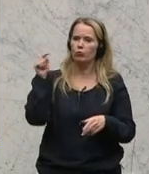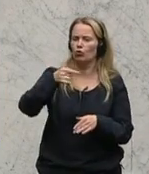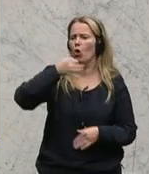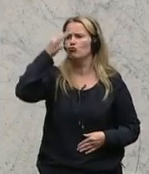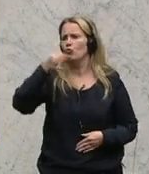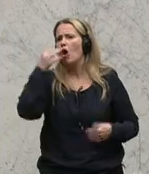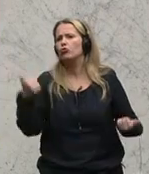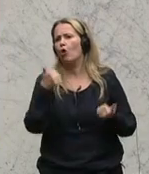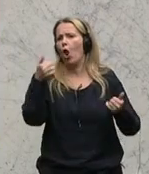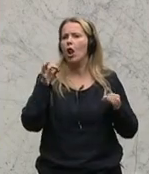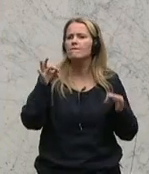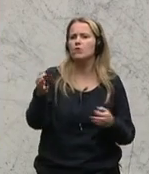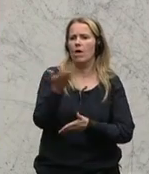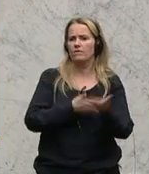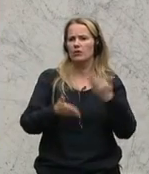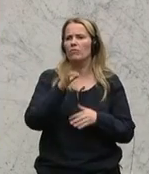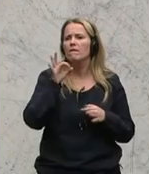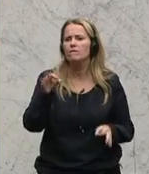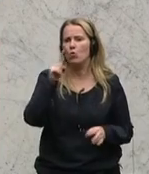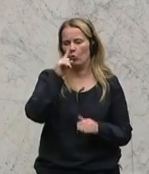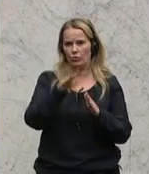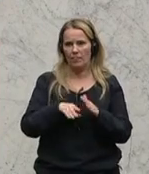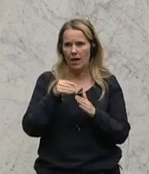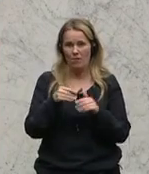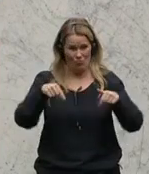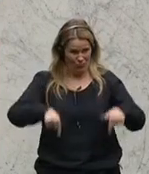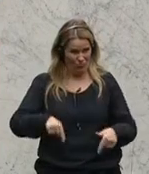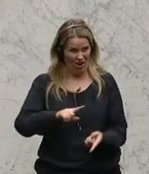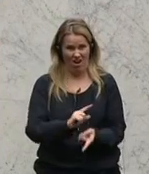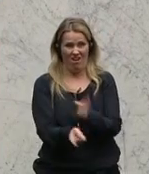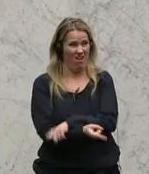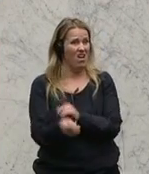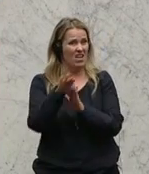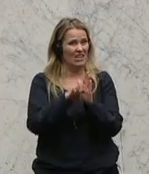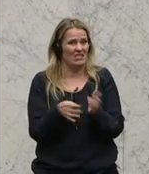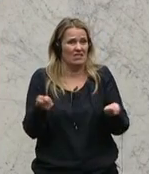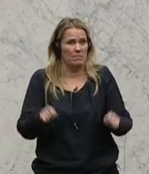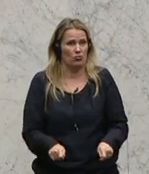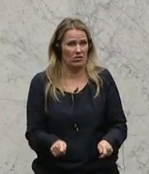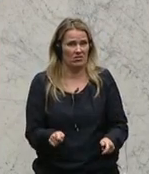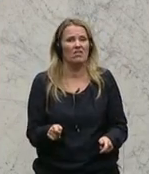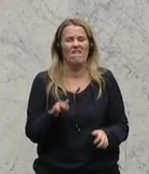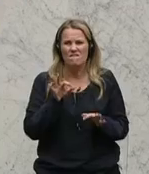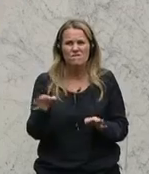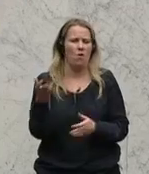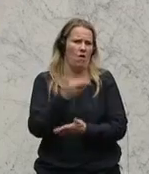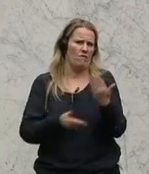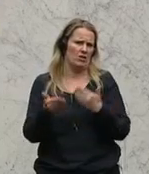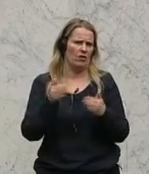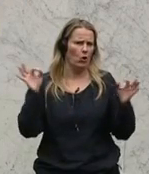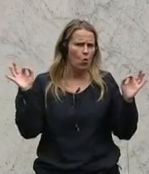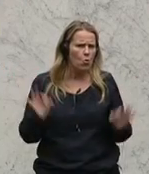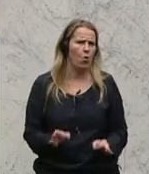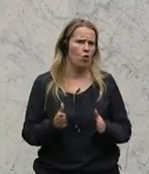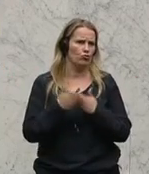sprechen für die Wirtschaft und für die Unternehmer. Und hier dann genau diese Gesetze beschließen, die also der Wirtschaft ganz massiv